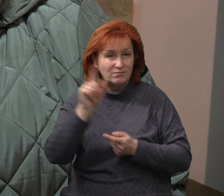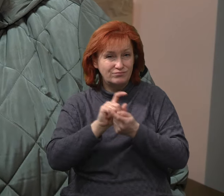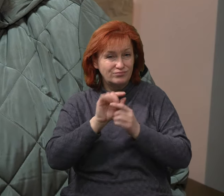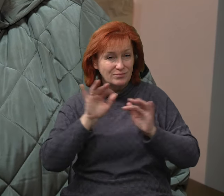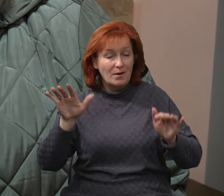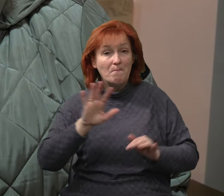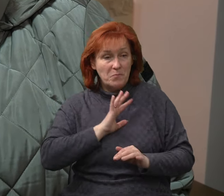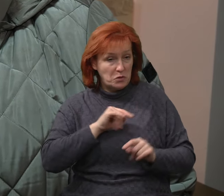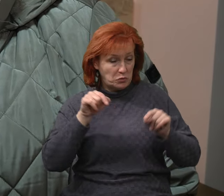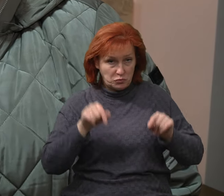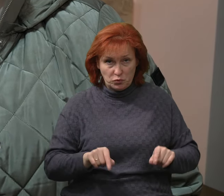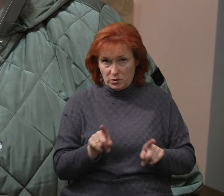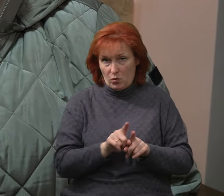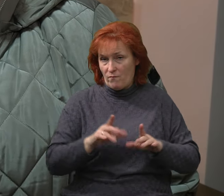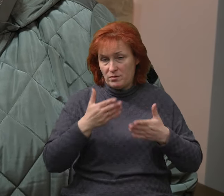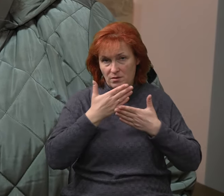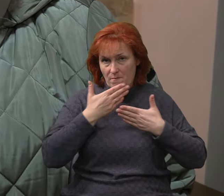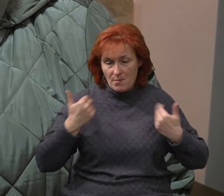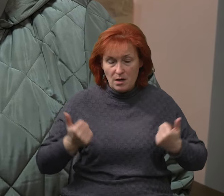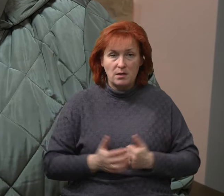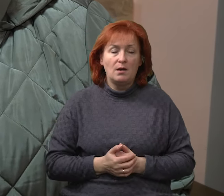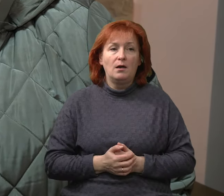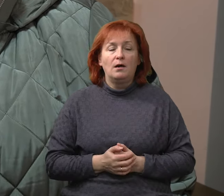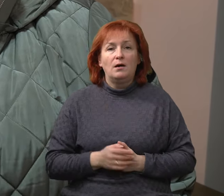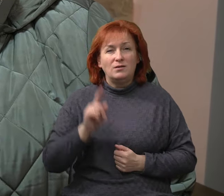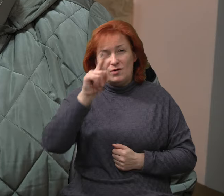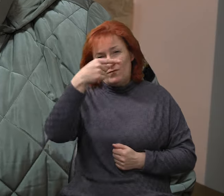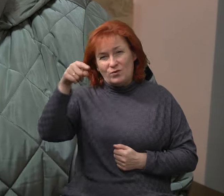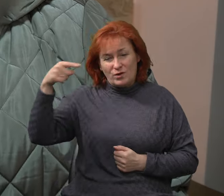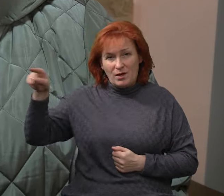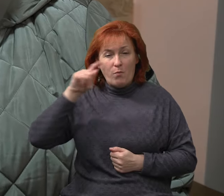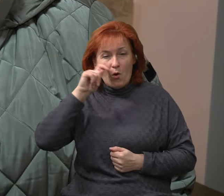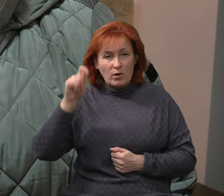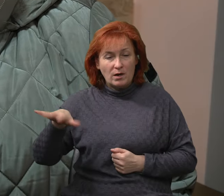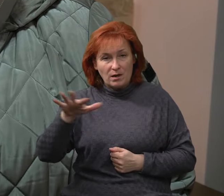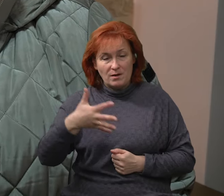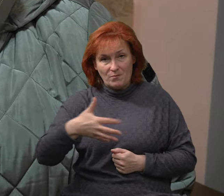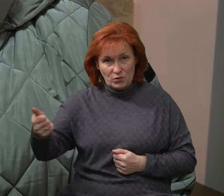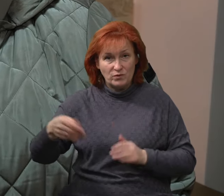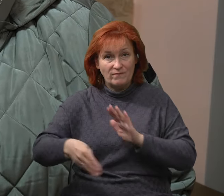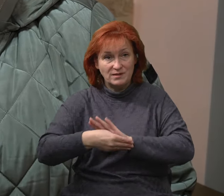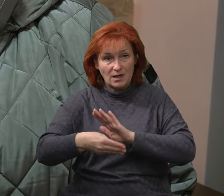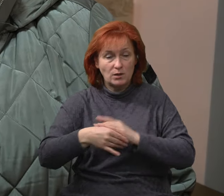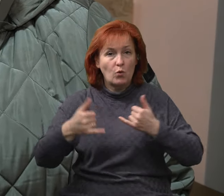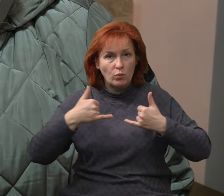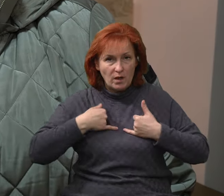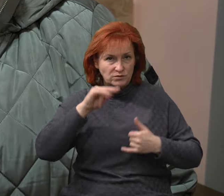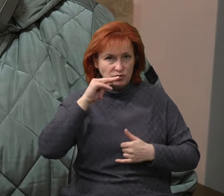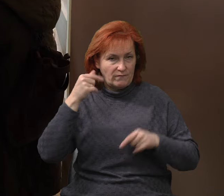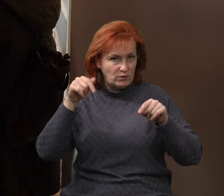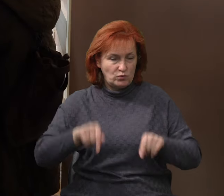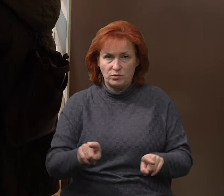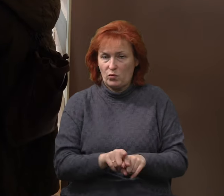інші МСЕКи, як я бачу по Україні, вони беруть взятки, то в нашому МСЕКі, Чернігів, такого